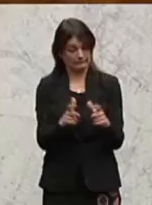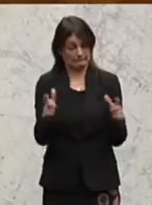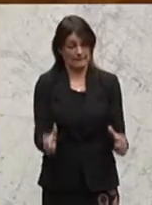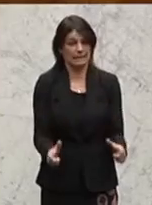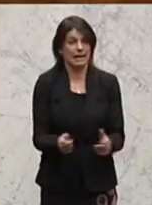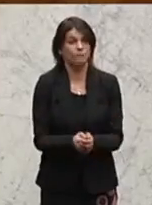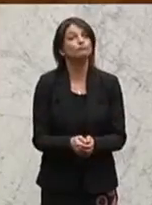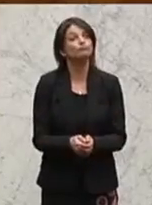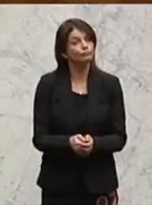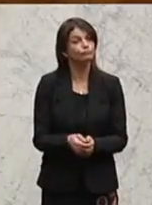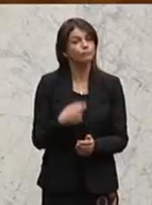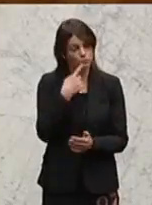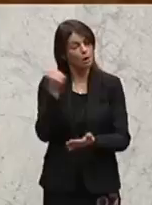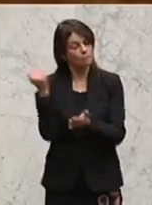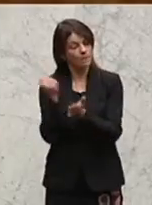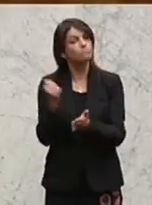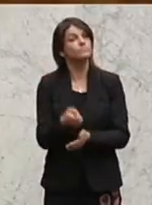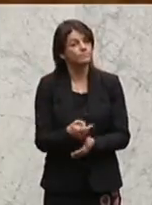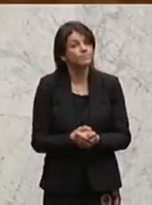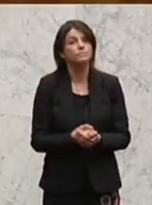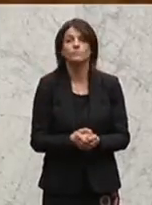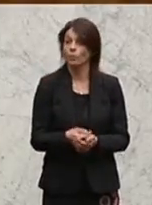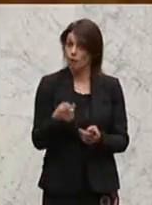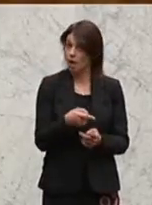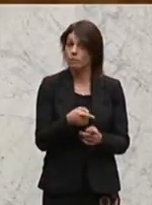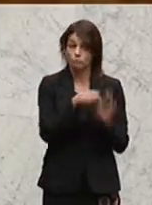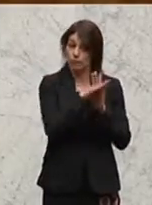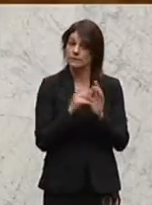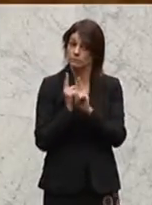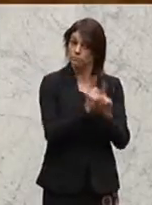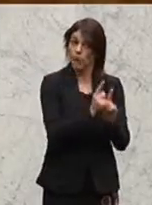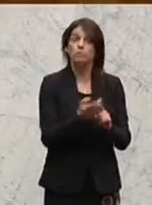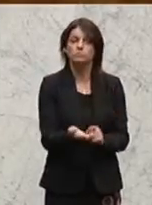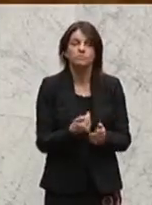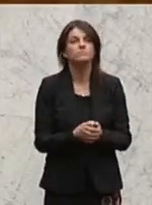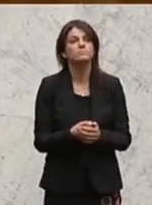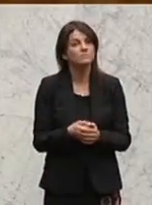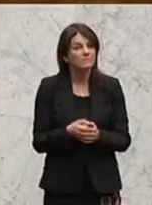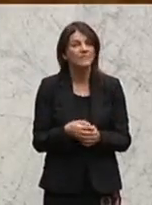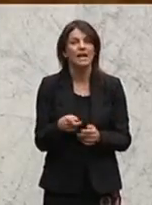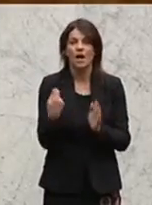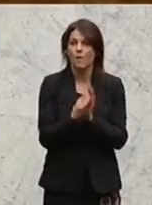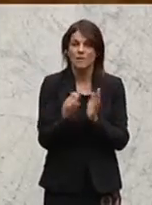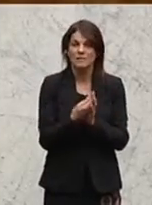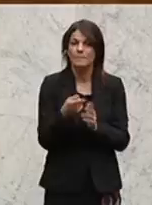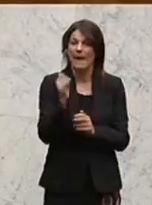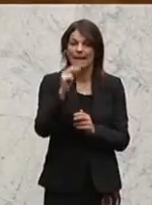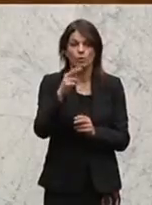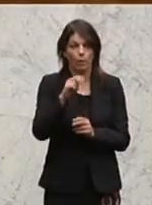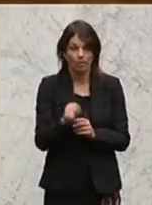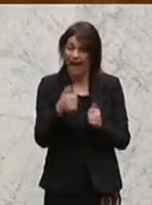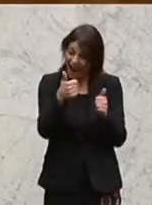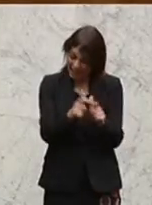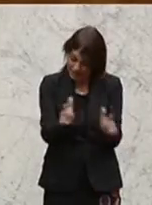notifizieren lasse auf die Konformität, kostet bei Intron ein Gerät 80